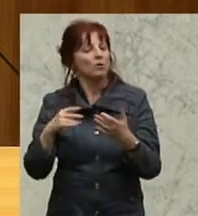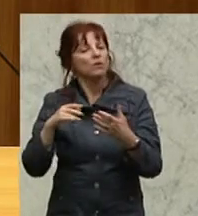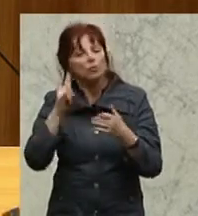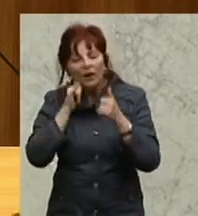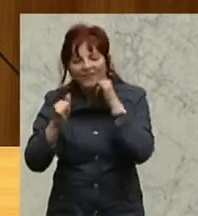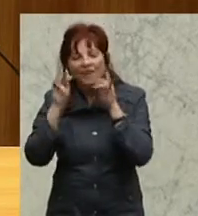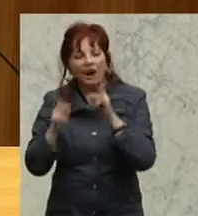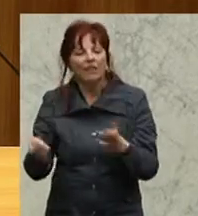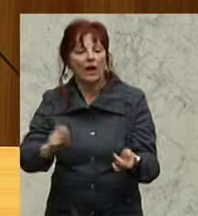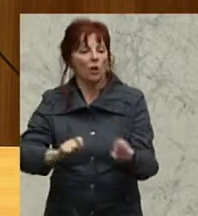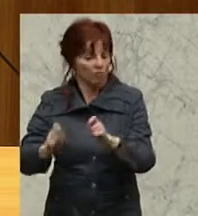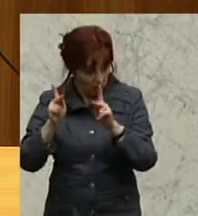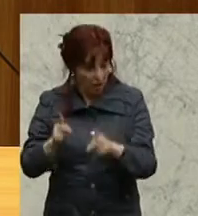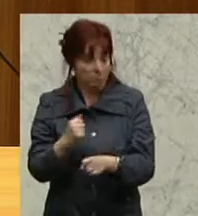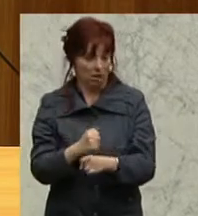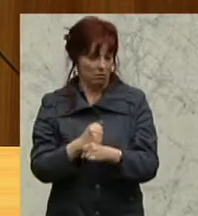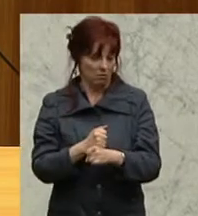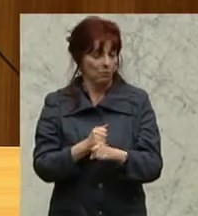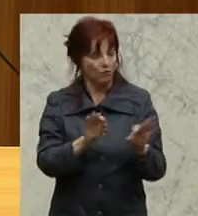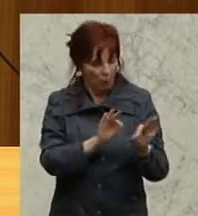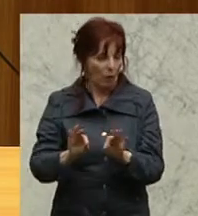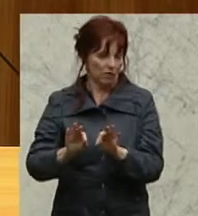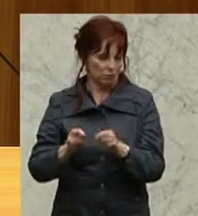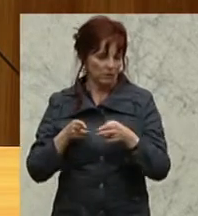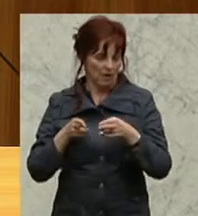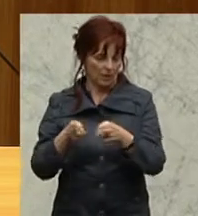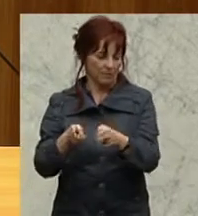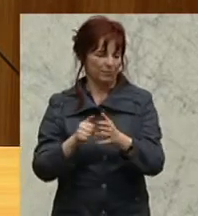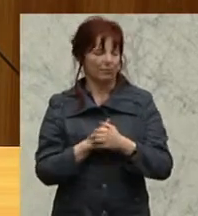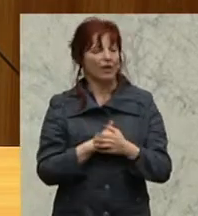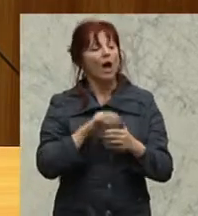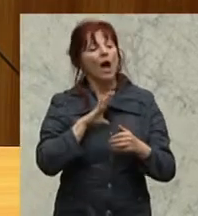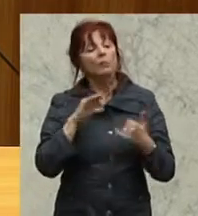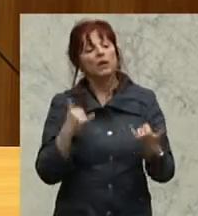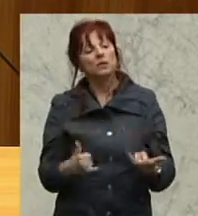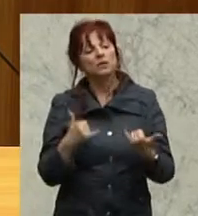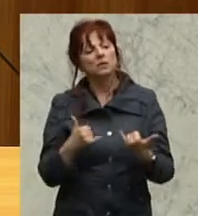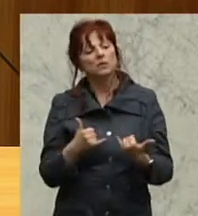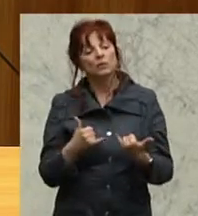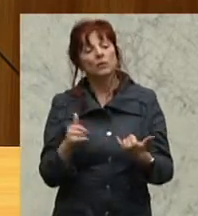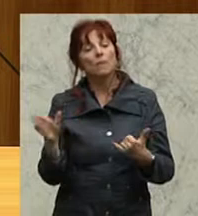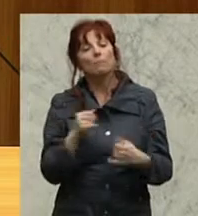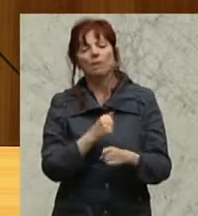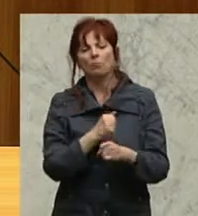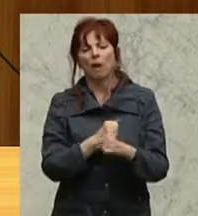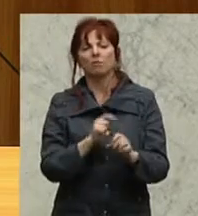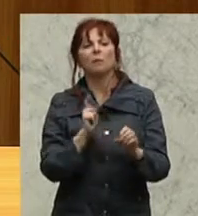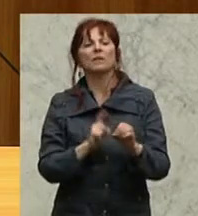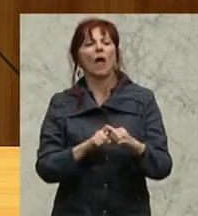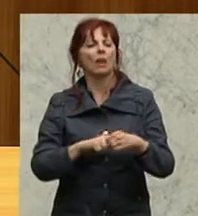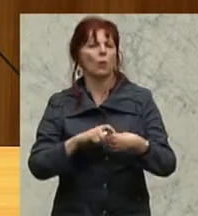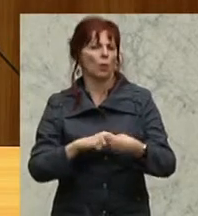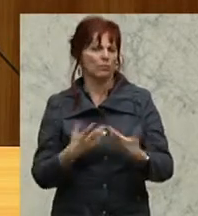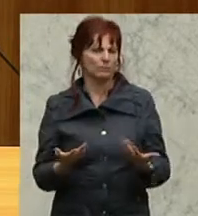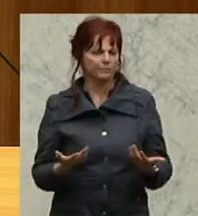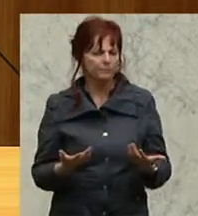Aber jetzt einmal zu den Dingen wie Mitarbeiterbeteiligung. Wir haben die Gelegenheit